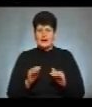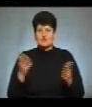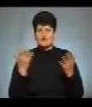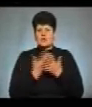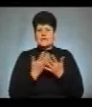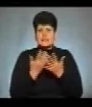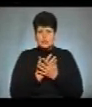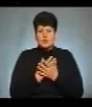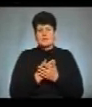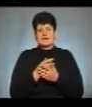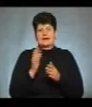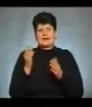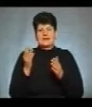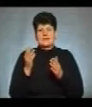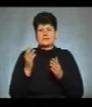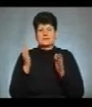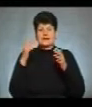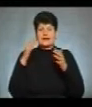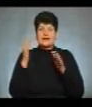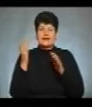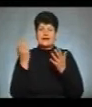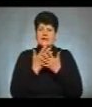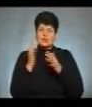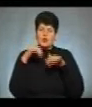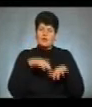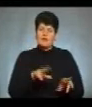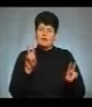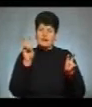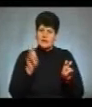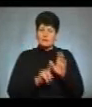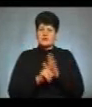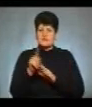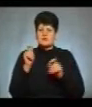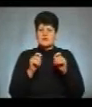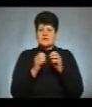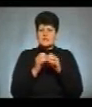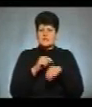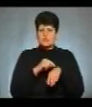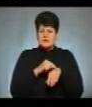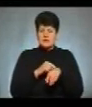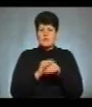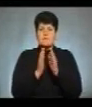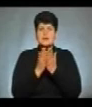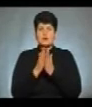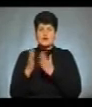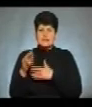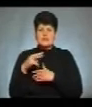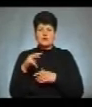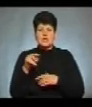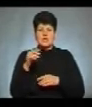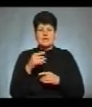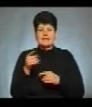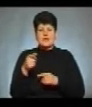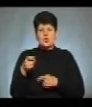і телебачення «Кінохвилька». Фестиваль стартував сьогодні о 10-й годині в бібліотеці музеї «Літературне Тернопілля».